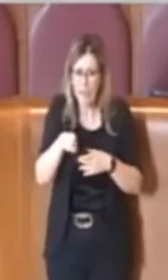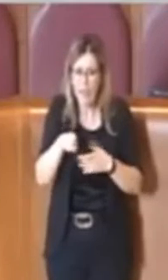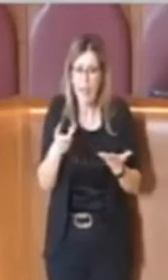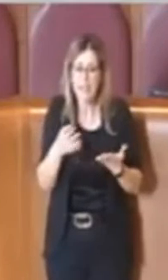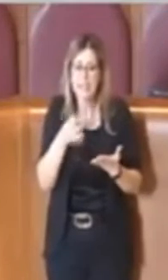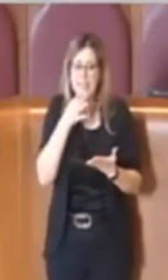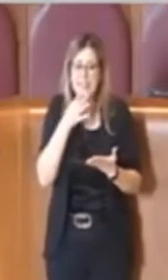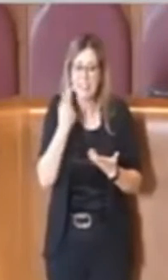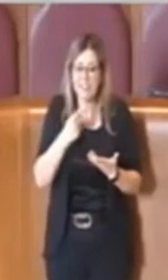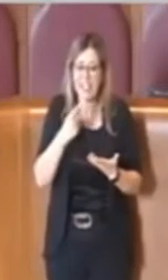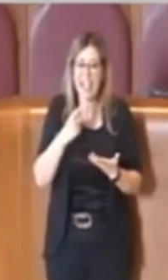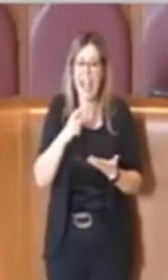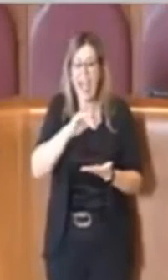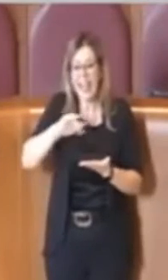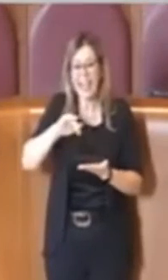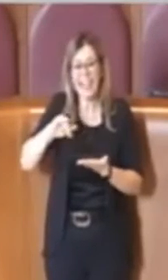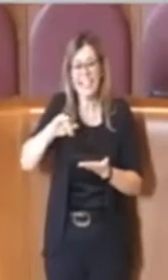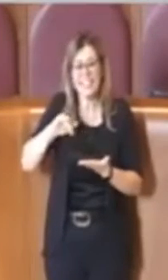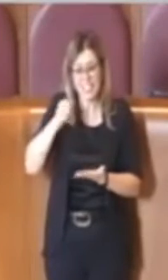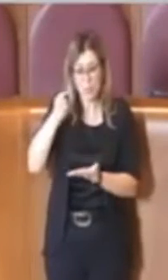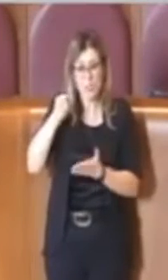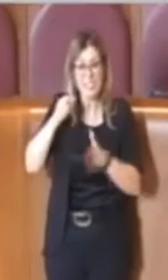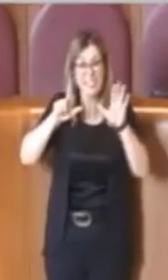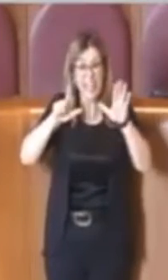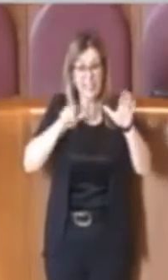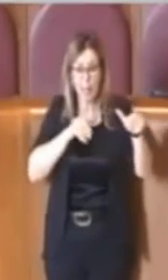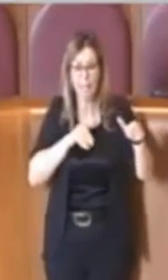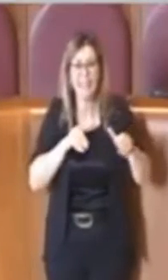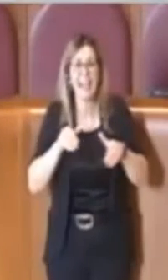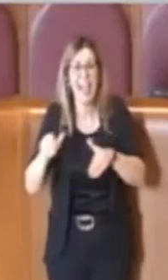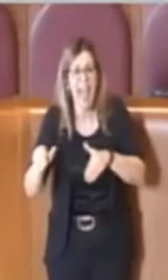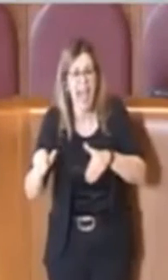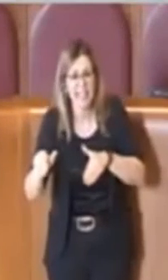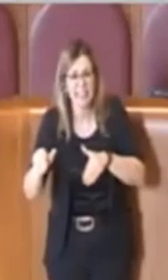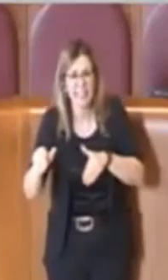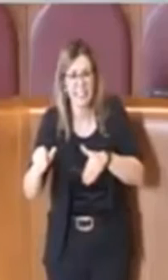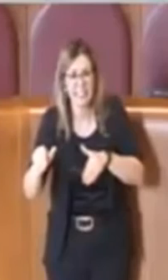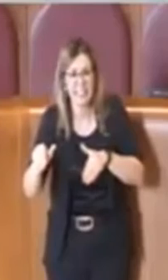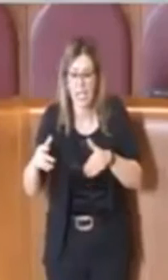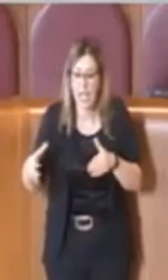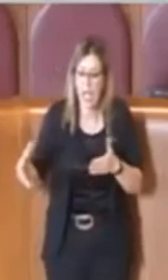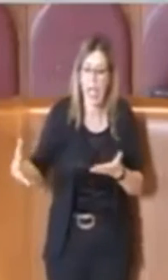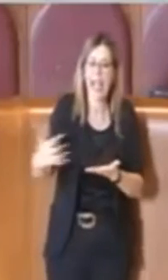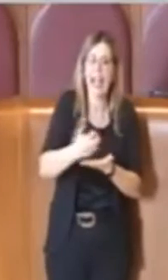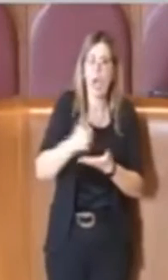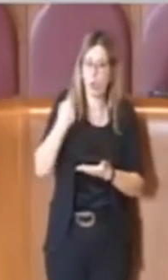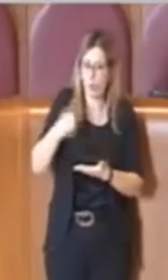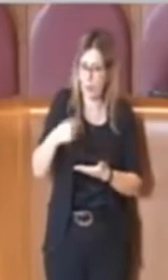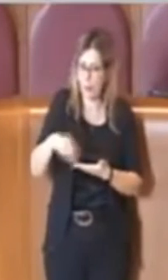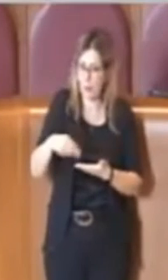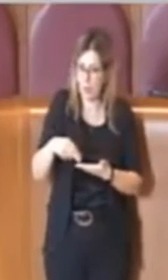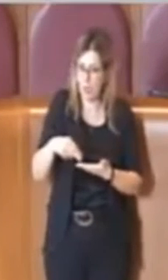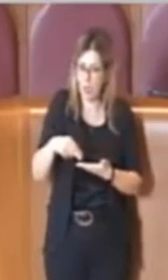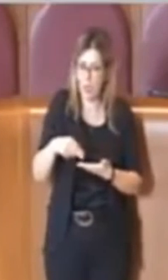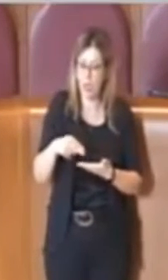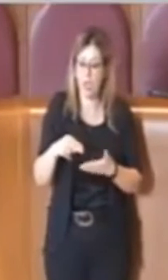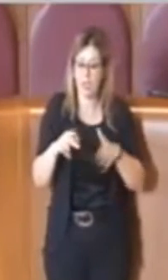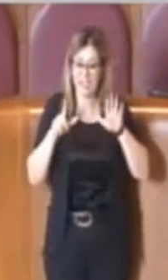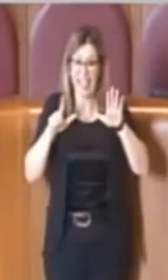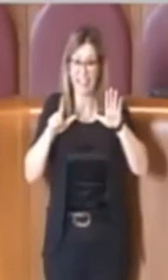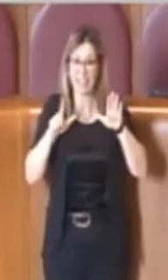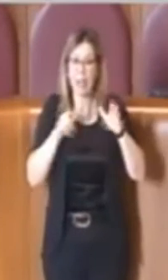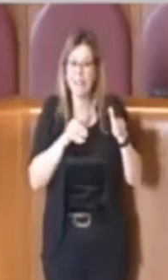recuperare i residui, cioè questi 7 miliardi che noi abbiamo come grosso stock